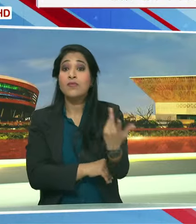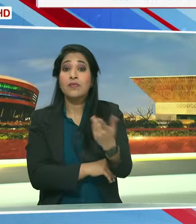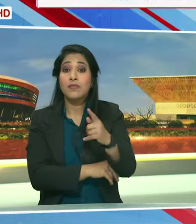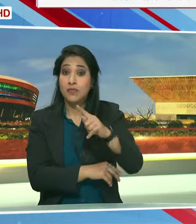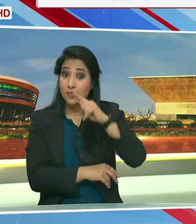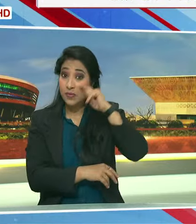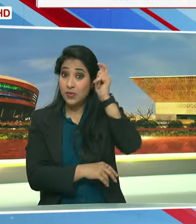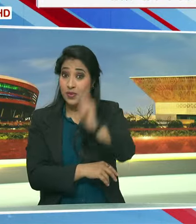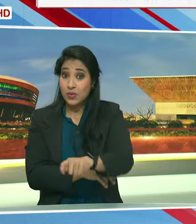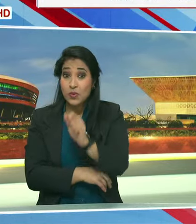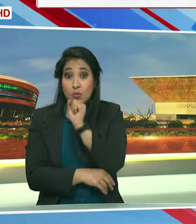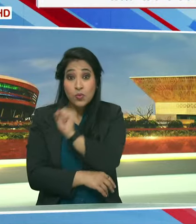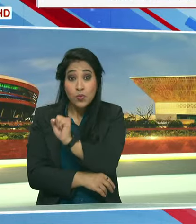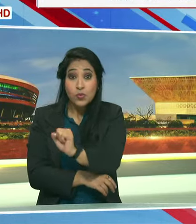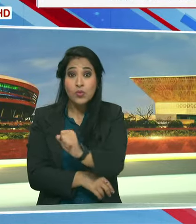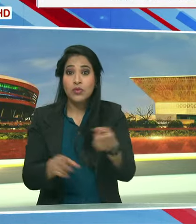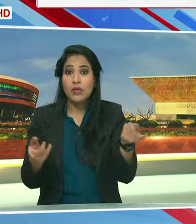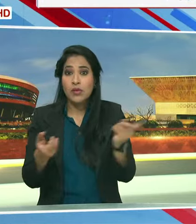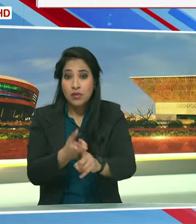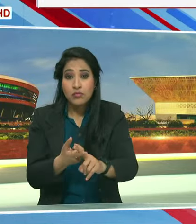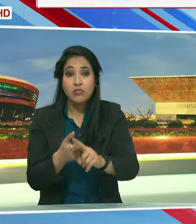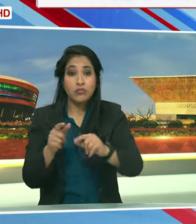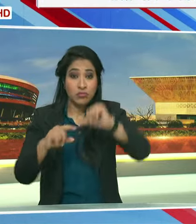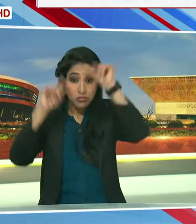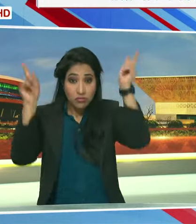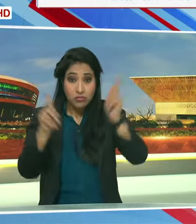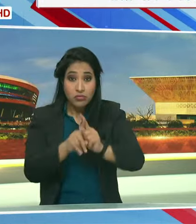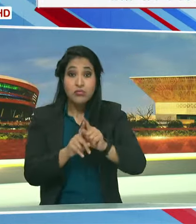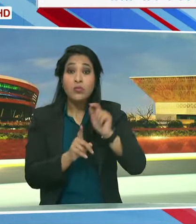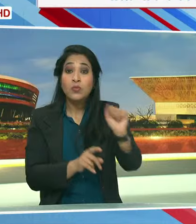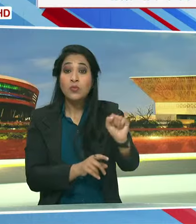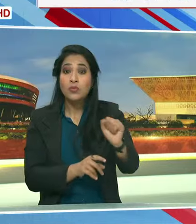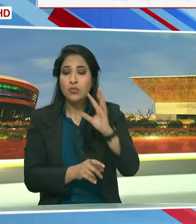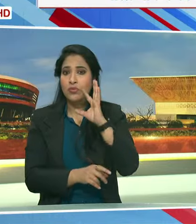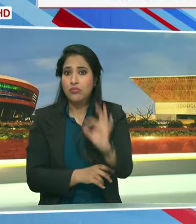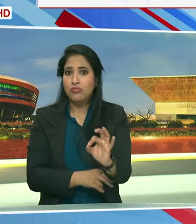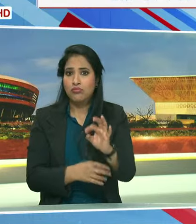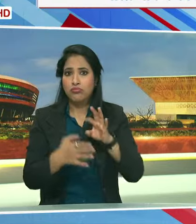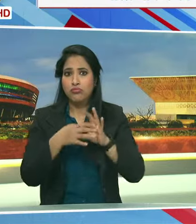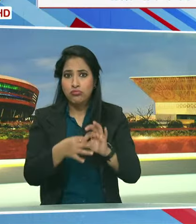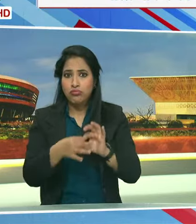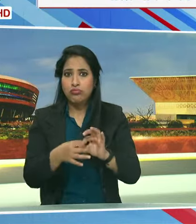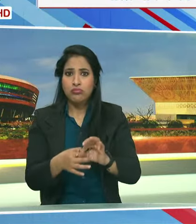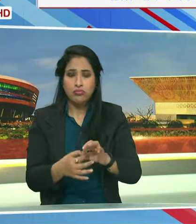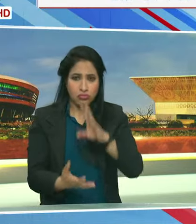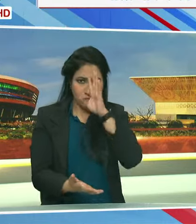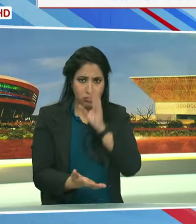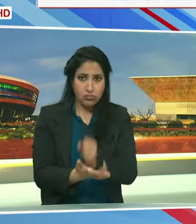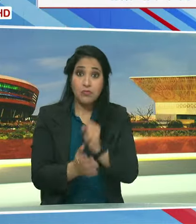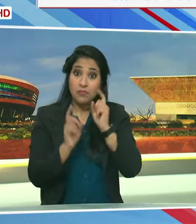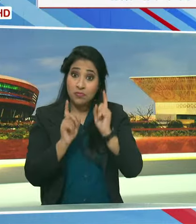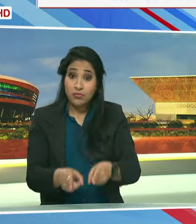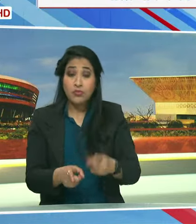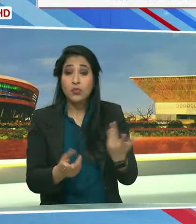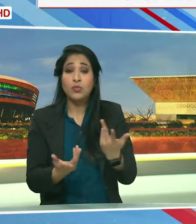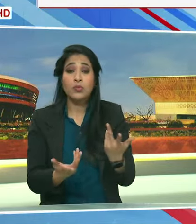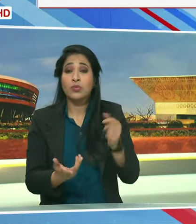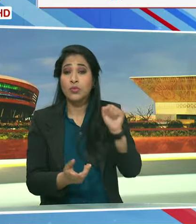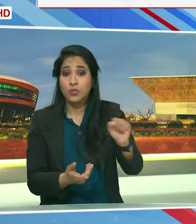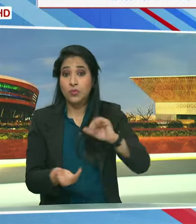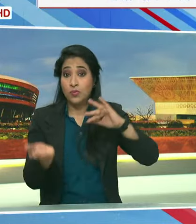कि यूक्रेन जैसी इस सिती में भारत को मोल्य संबंदी निर्णय लेना होगा क्योंकि